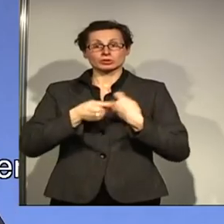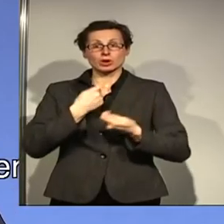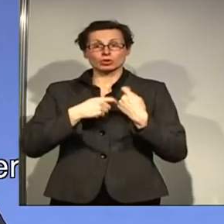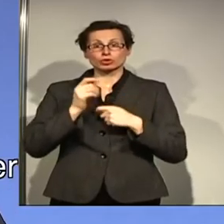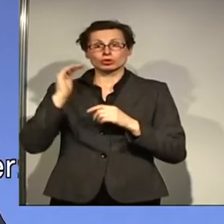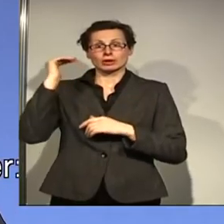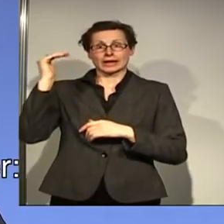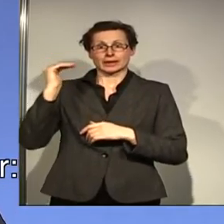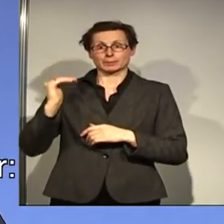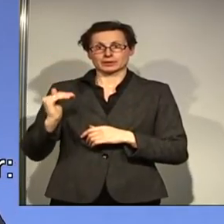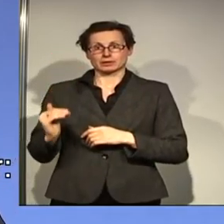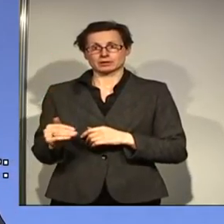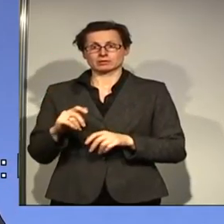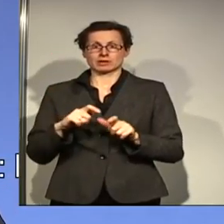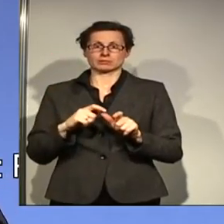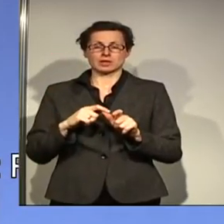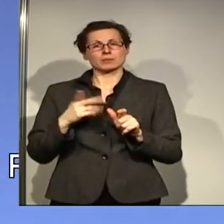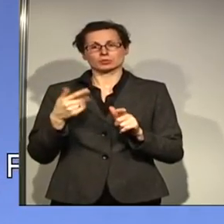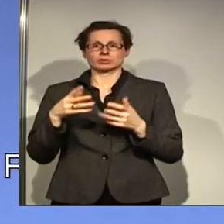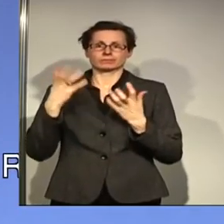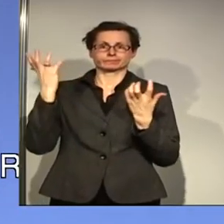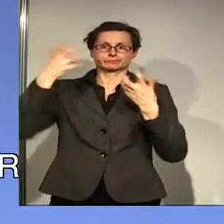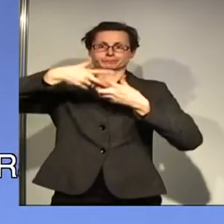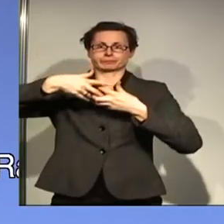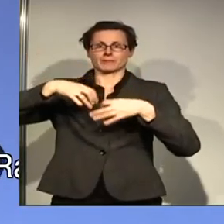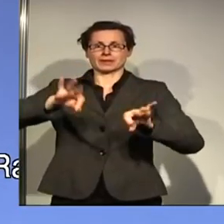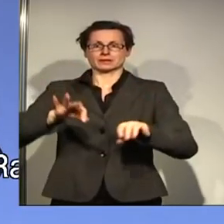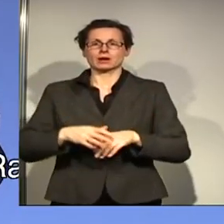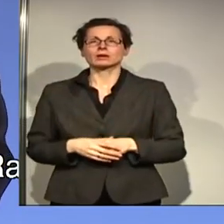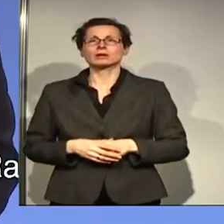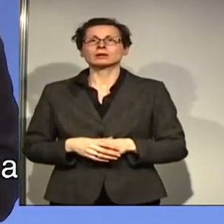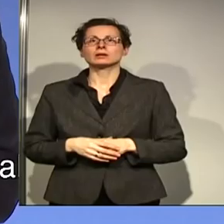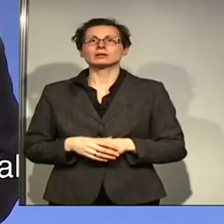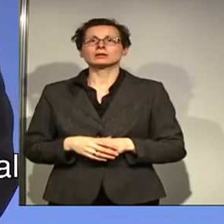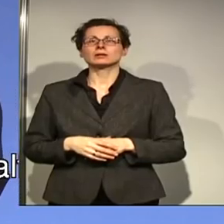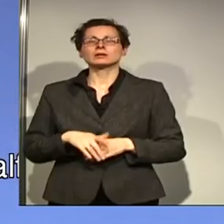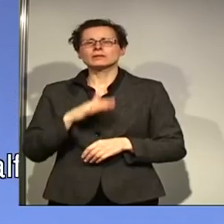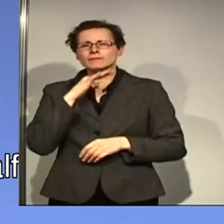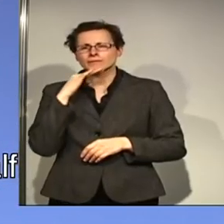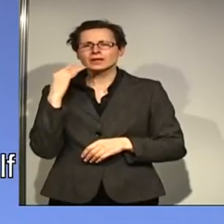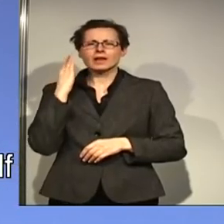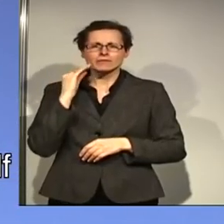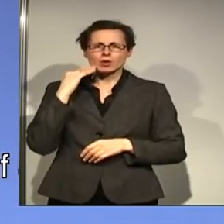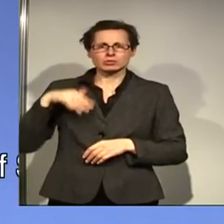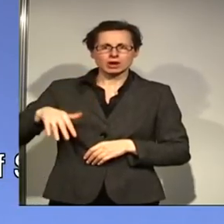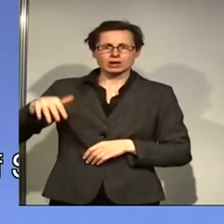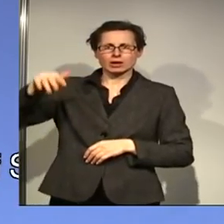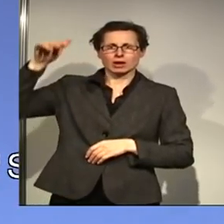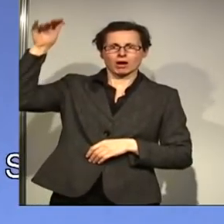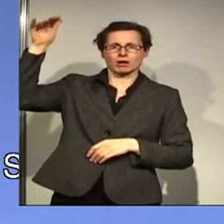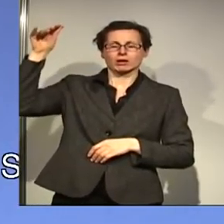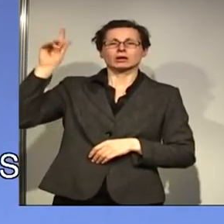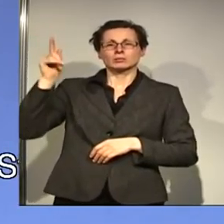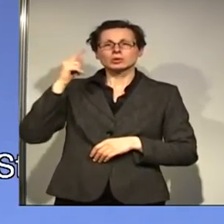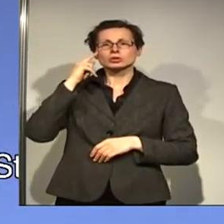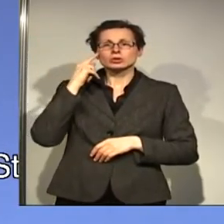Ebenen der SPD zu intensivieren. Wir sollten den Schatz heben, der in unseren eigenen Erfahrungen steckt und in uns entdecken, was für